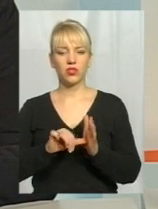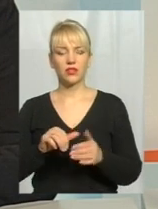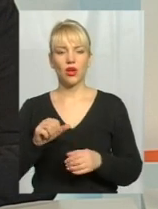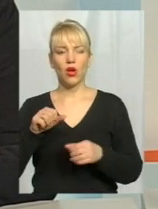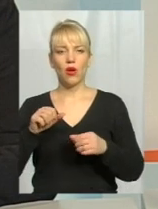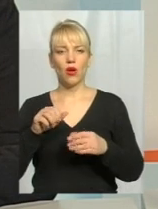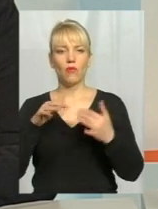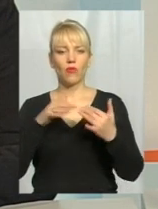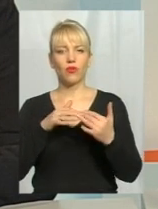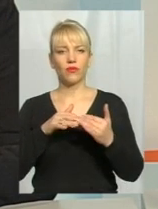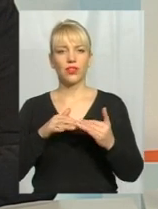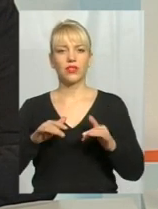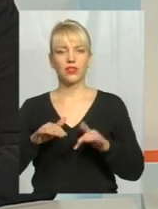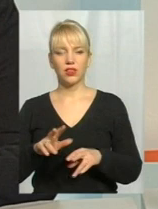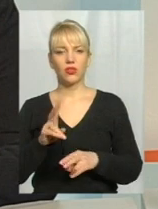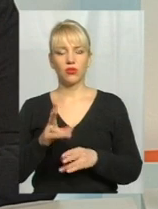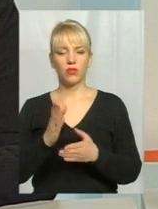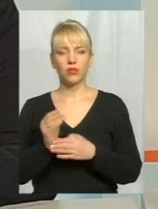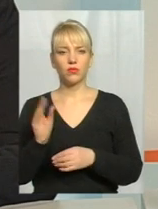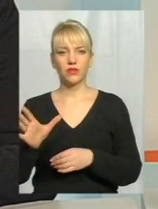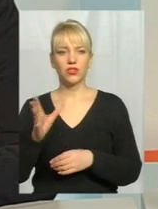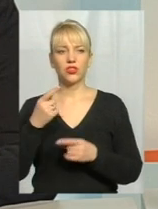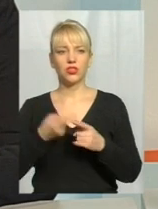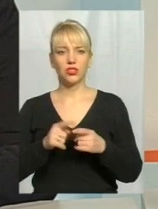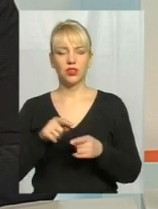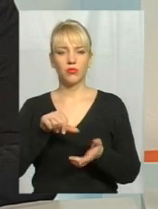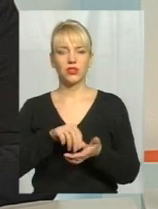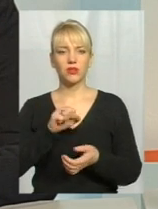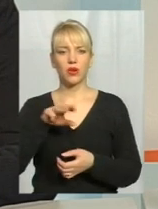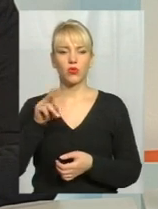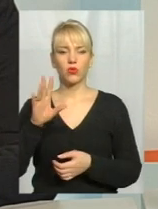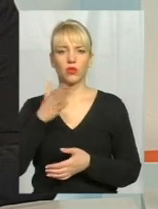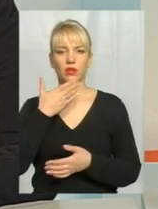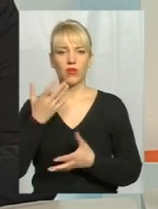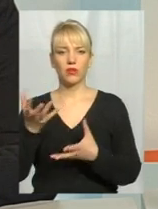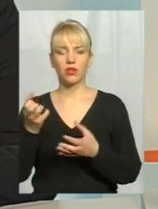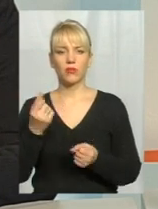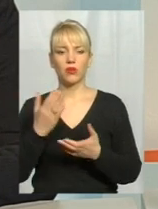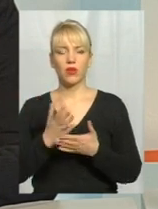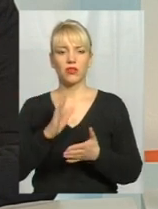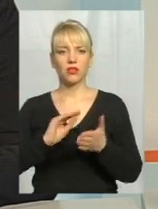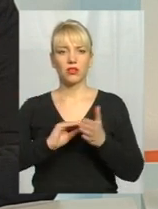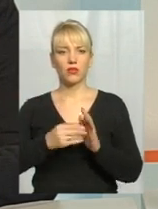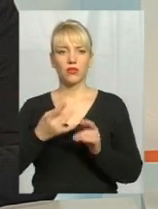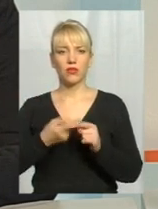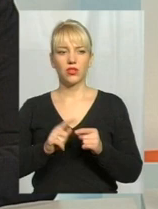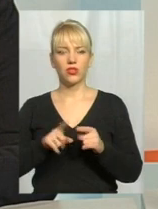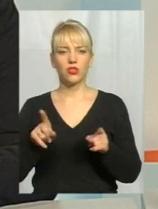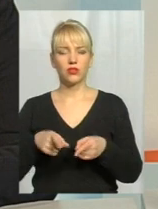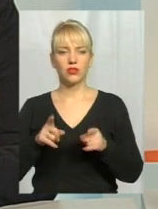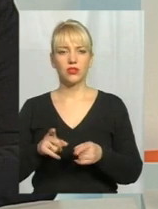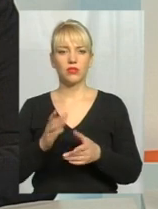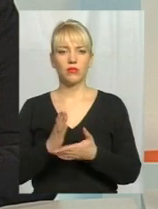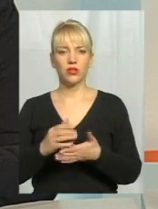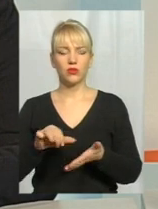посвідчення, але й тим учасникам АТО, які ще його поки не отримали, але мають лише тільки довідку про те, що вони приймають